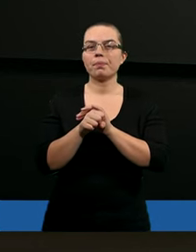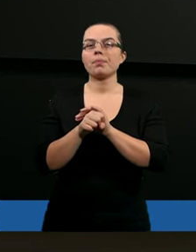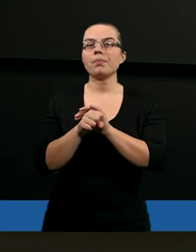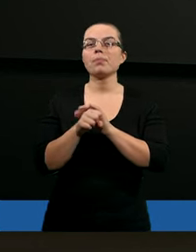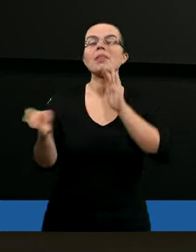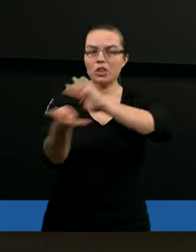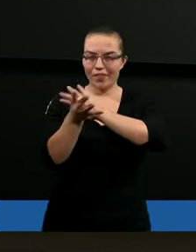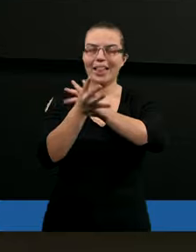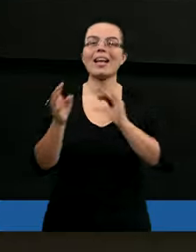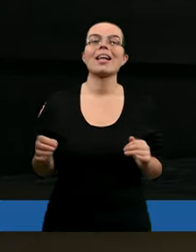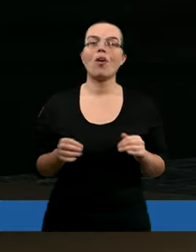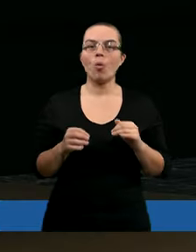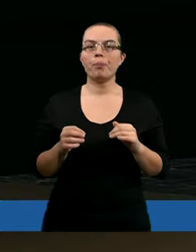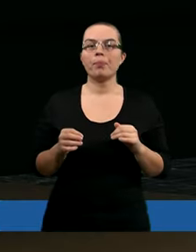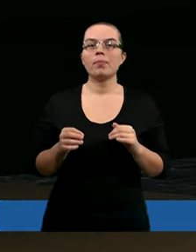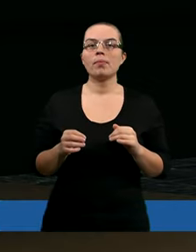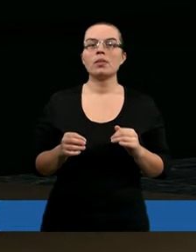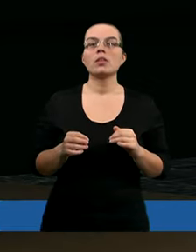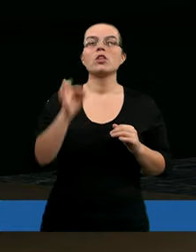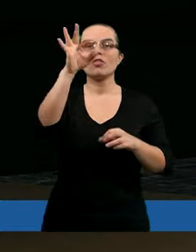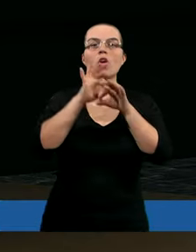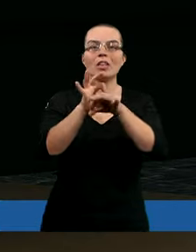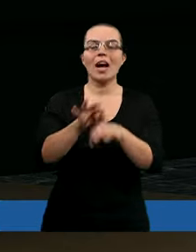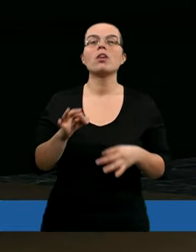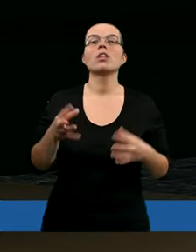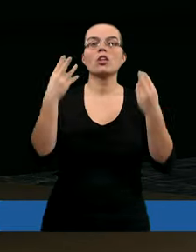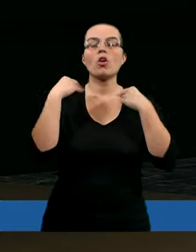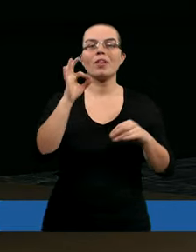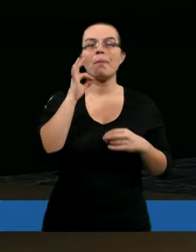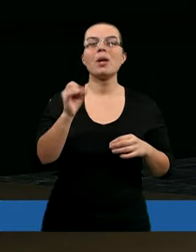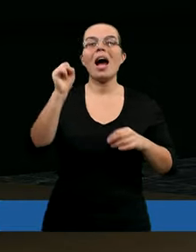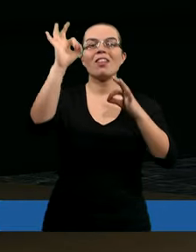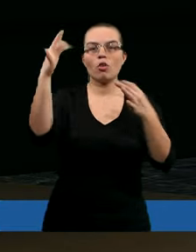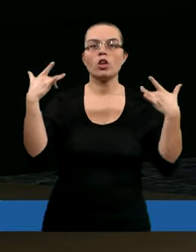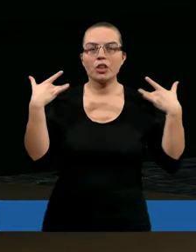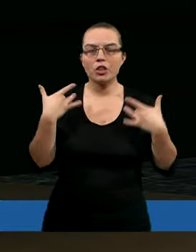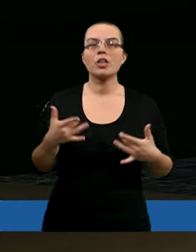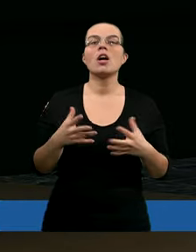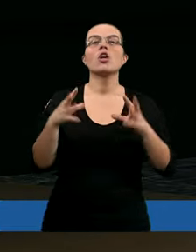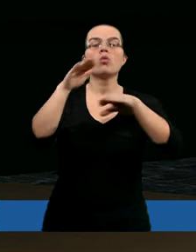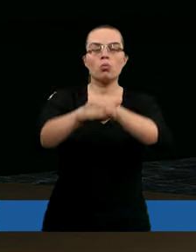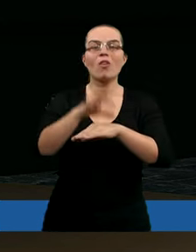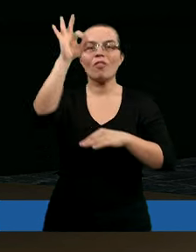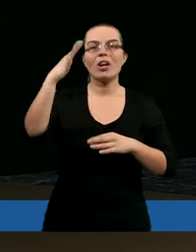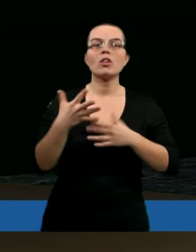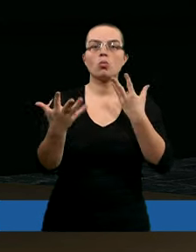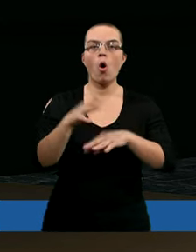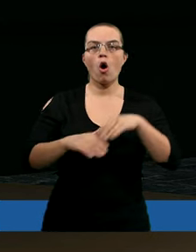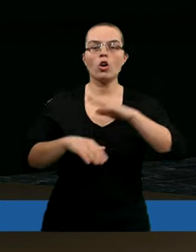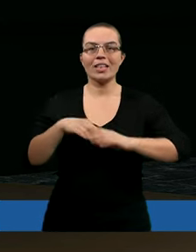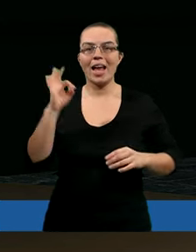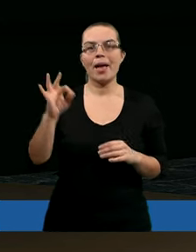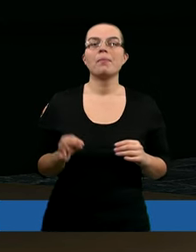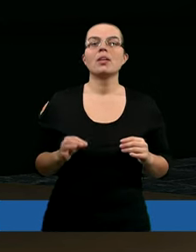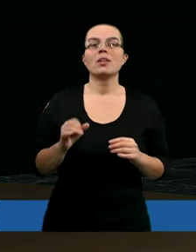Do dziewiętnastego. Swoje ciało wezmę w swoje zęby, a swoje życie złożę w swoje